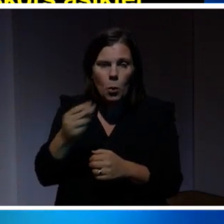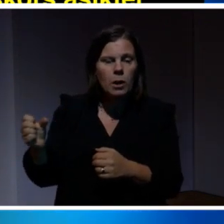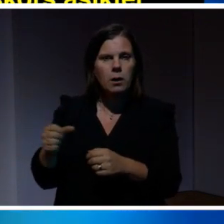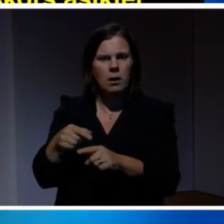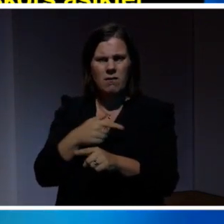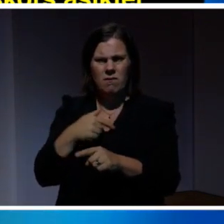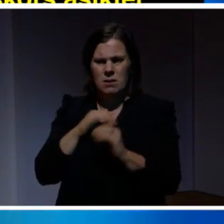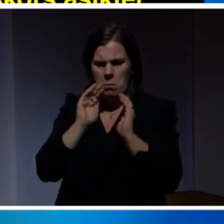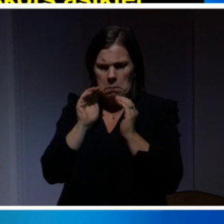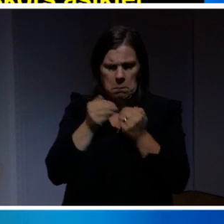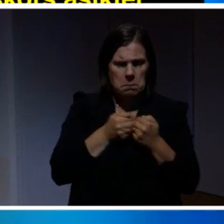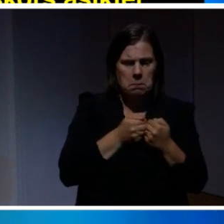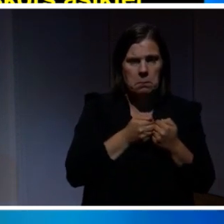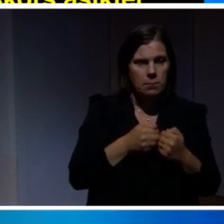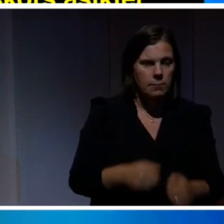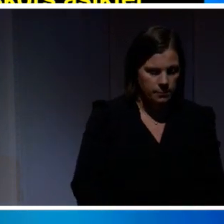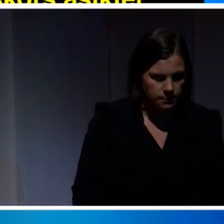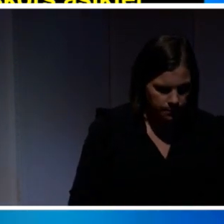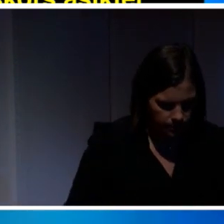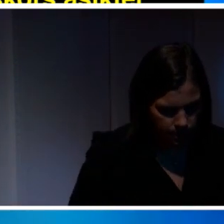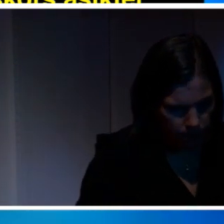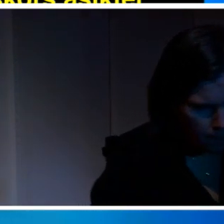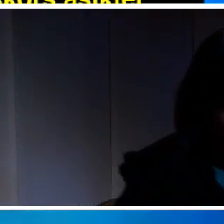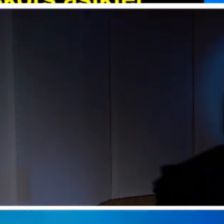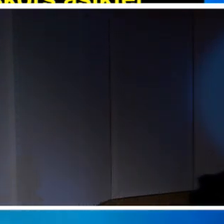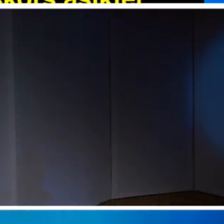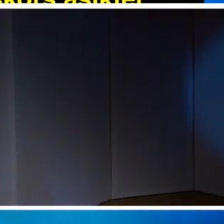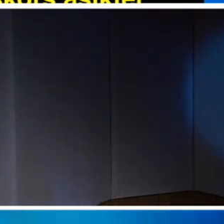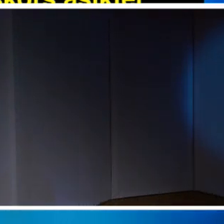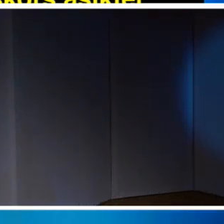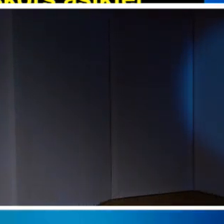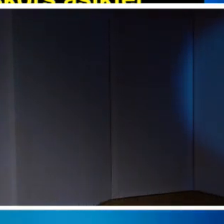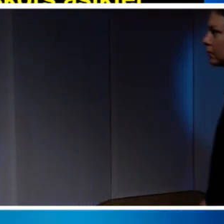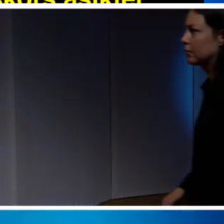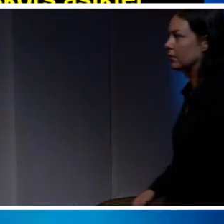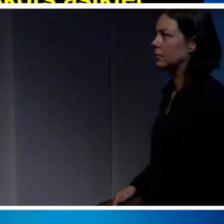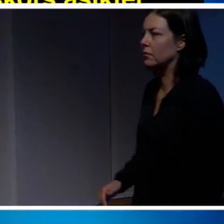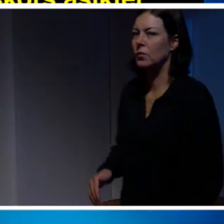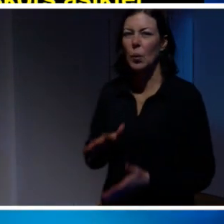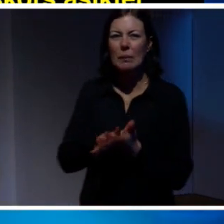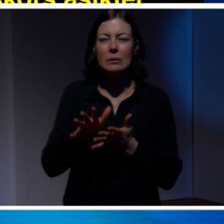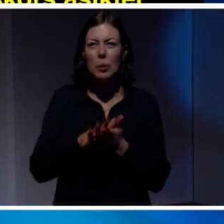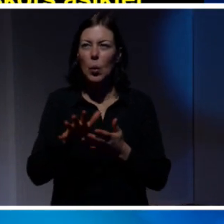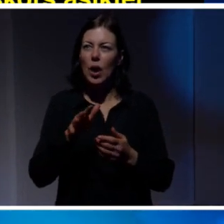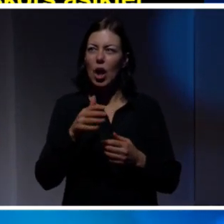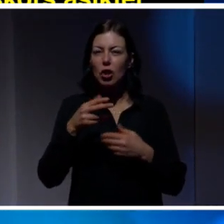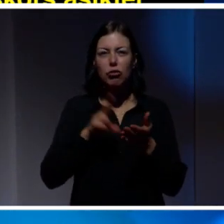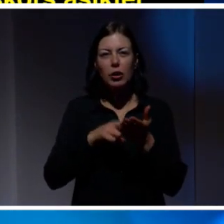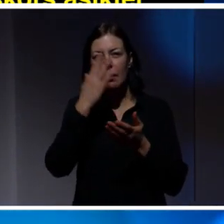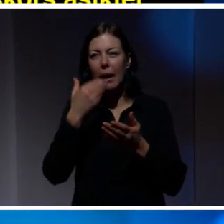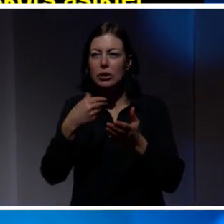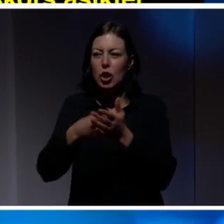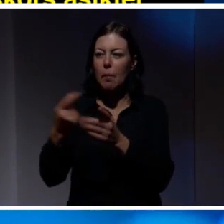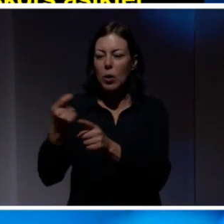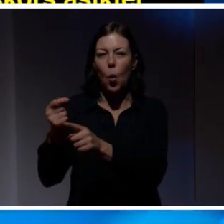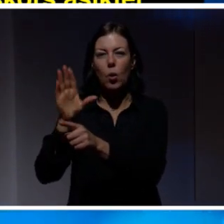blir snarare mer inskränkta. Missbruk av data, man kan köpa människors åsikter och så vidare. vill säga nästan att demokratin har